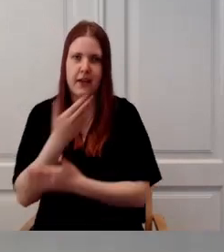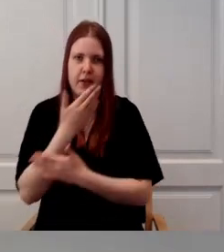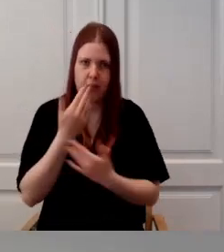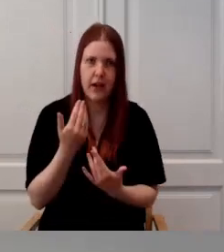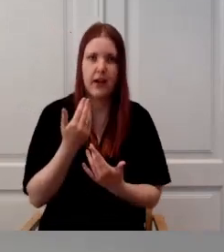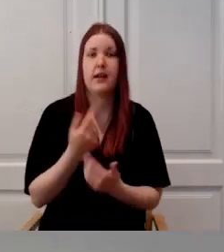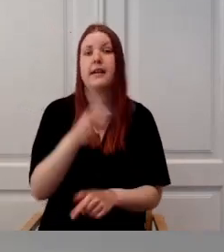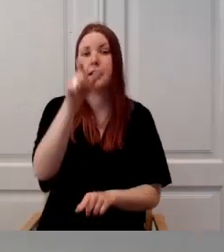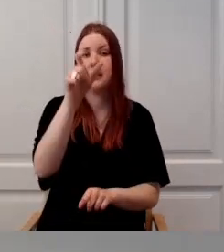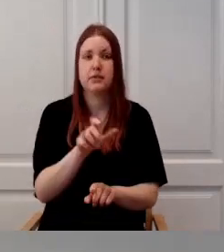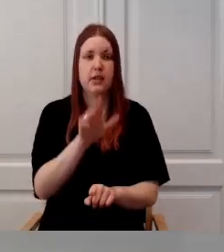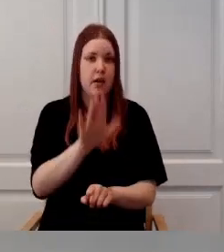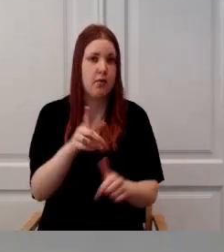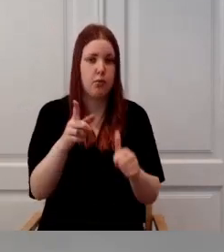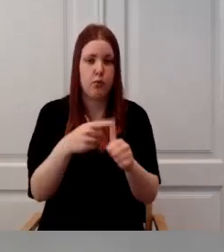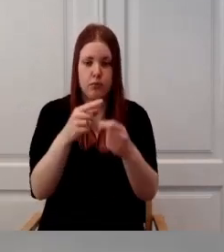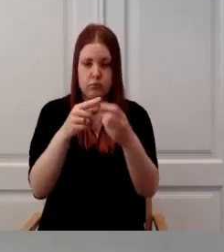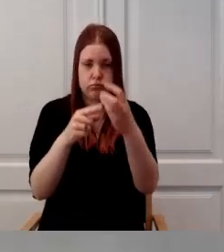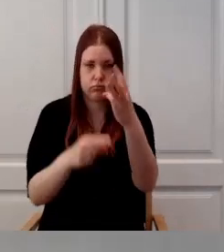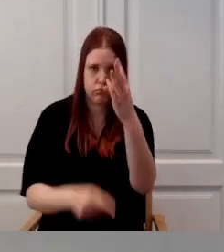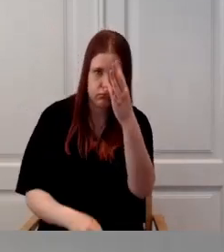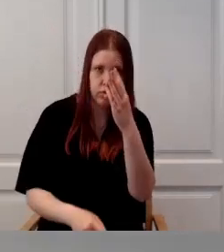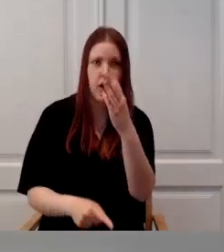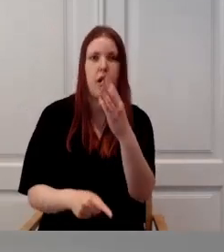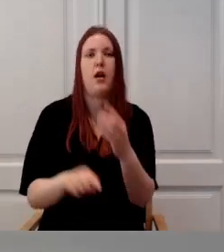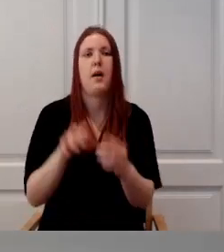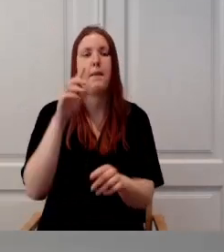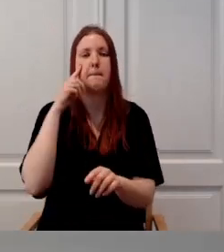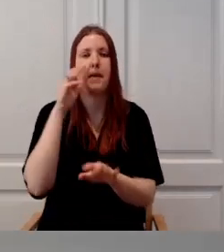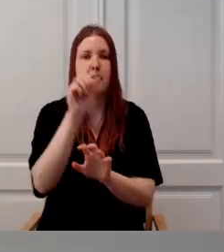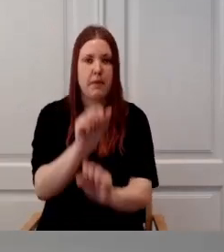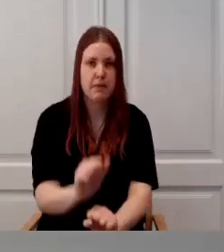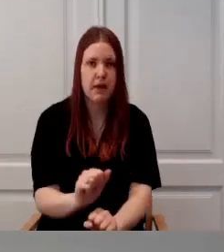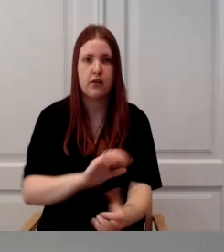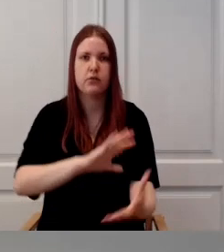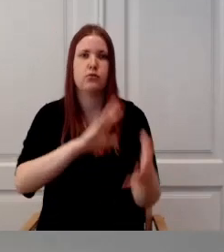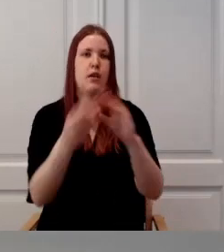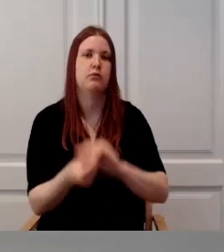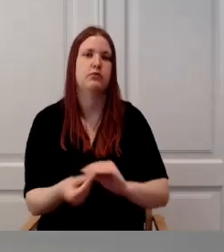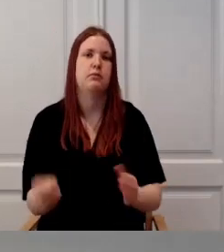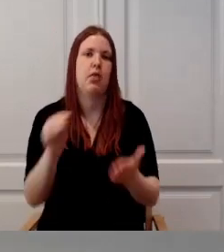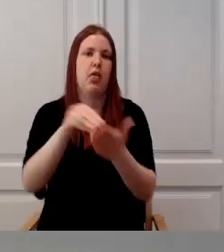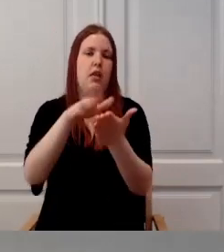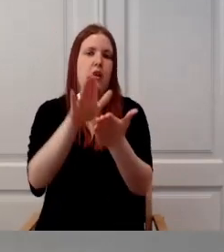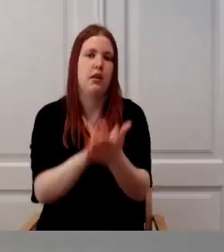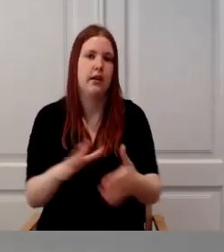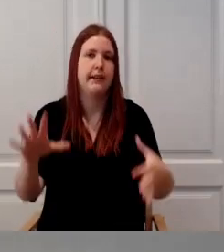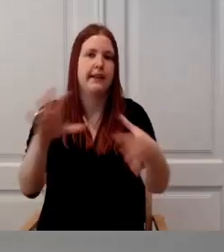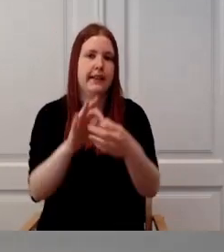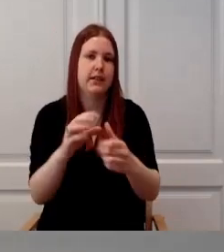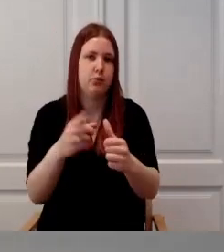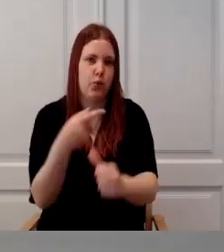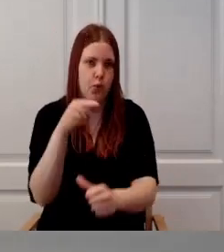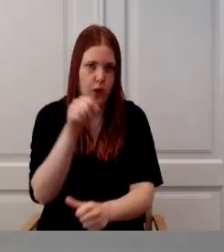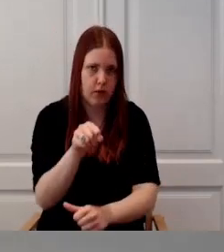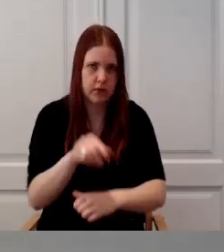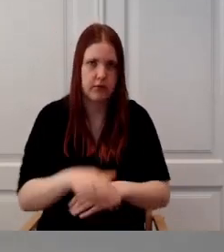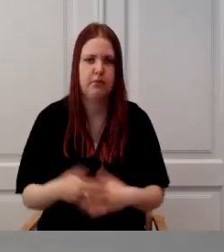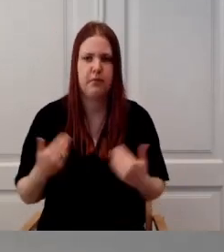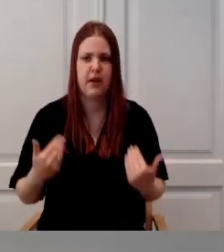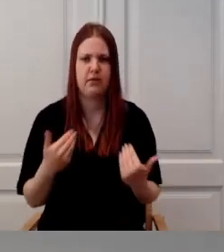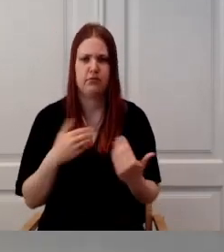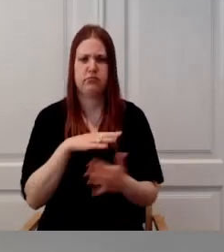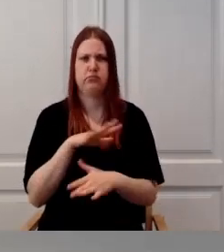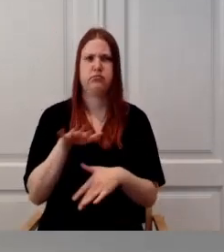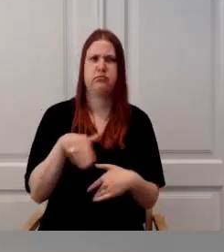need on mitu, siis see lihtsalt saab nii-öelda juurde või täiendava siis kirjaldusega liit puue. Aga see on tekitanud arusaamandust ja täna ei ole selline erilist